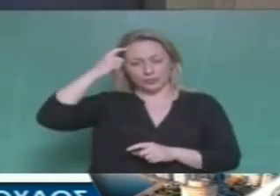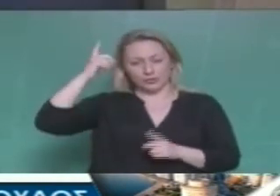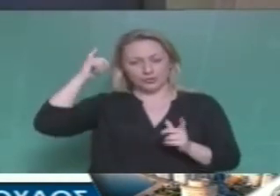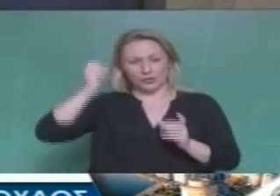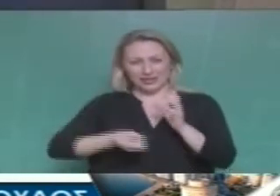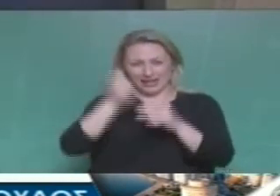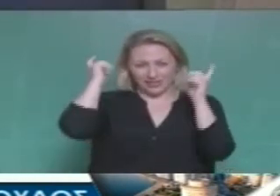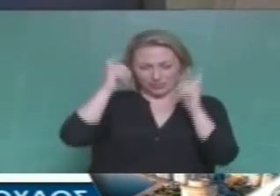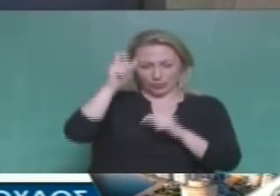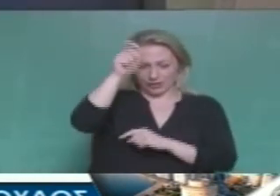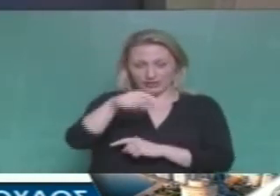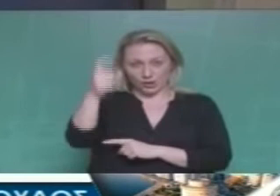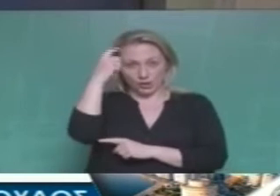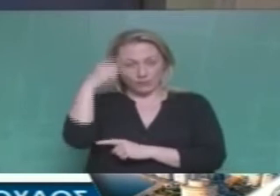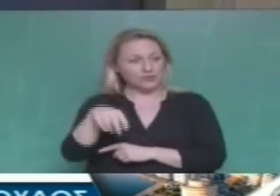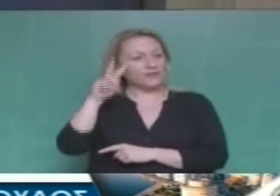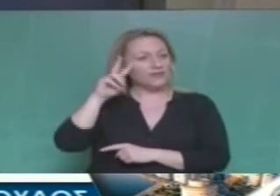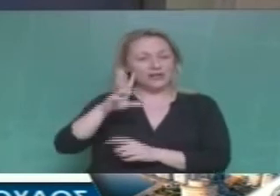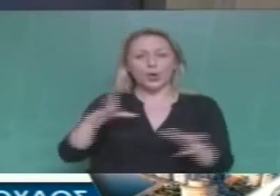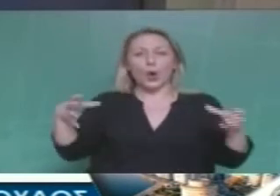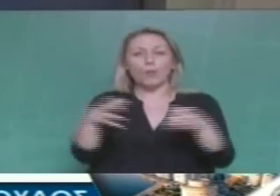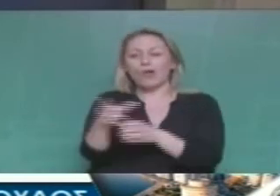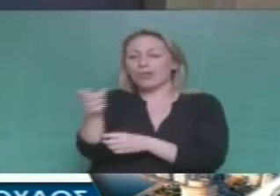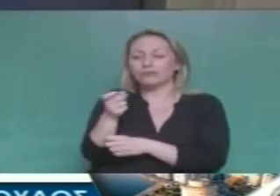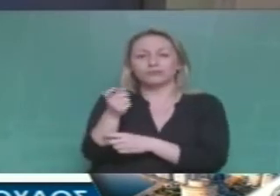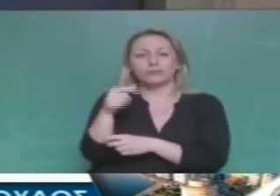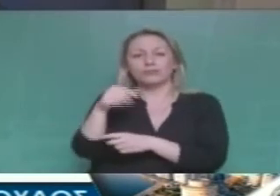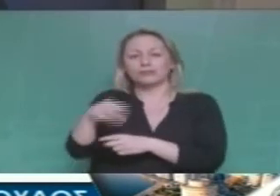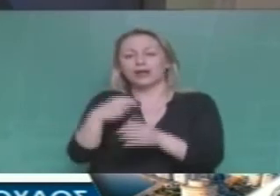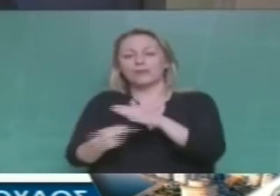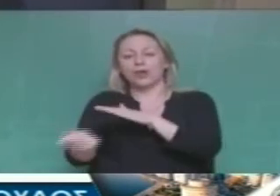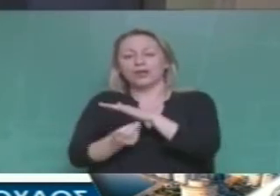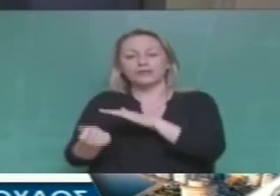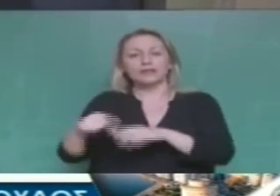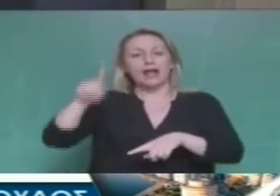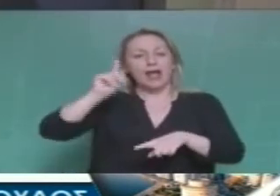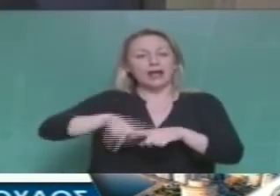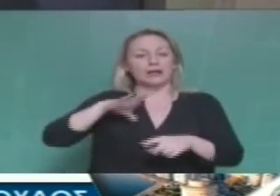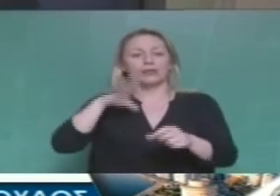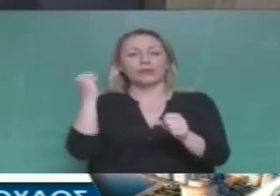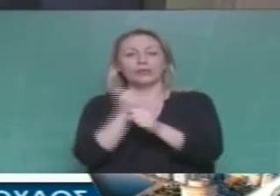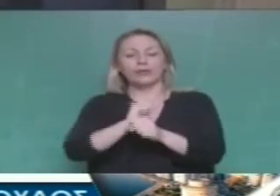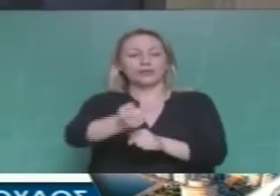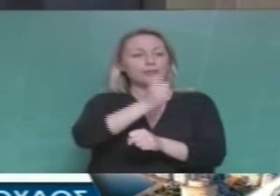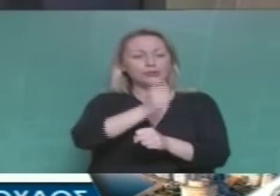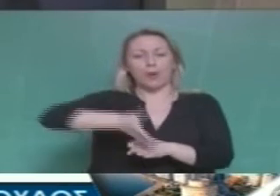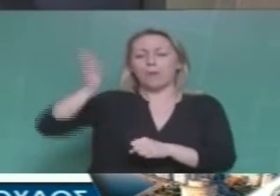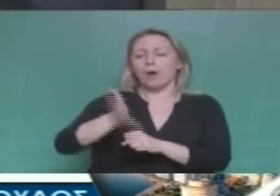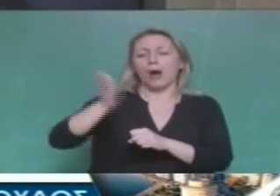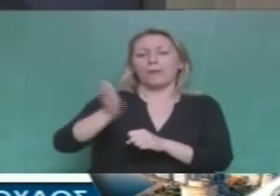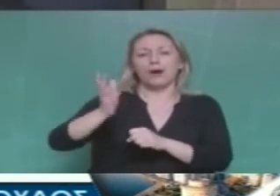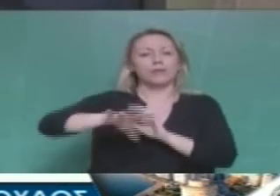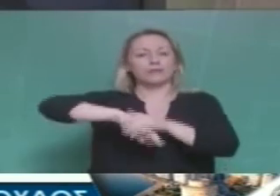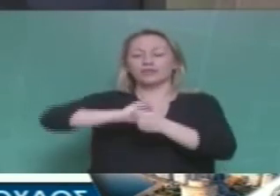διαμαρτύρεται για αυτές τις ένοπλες συμμορίες που χτυπάνε όχι μόνο πρόσφυγες αλλά και Έλληνες εργαζόμενες δημοσιογράφους κάθε έναν